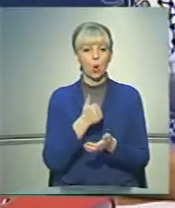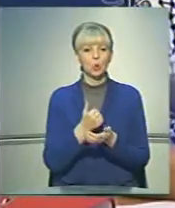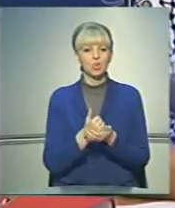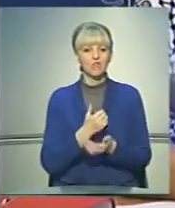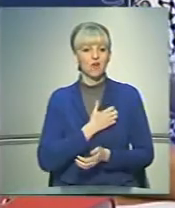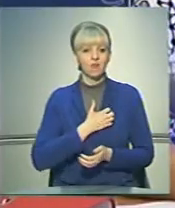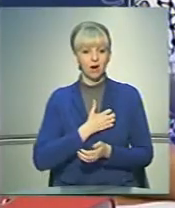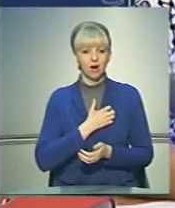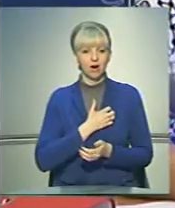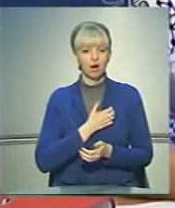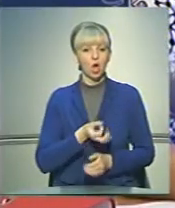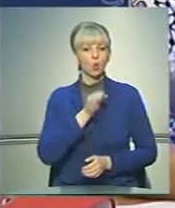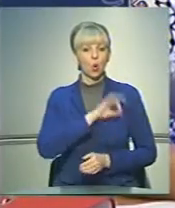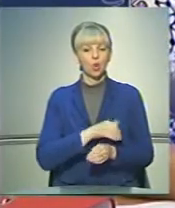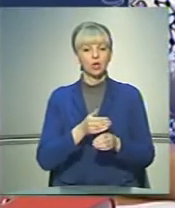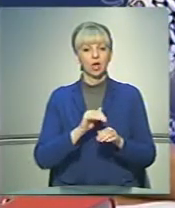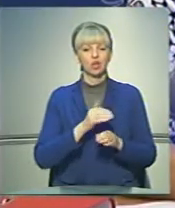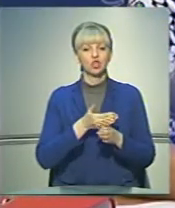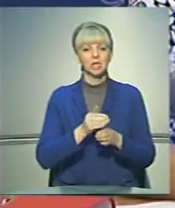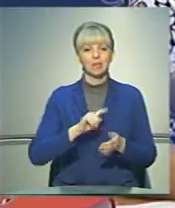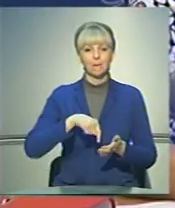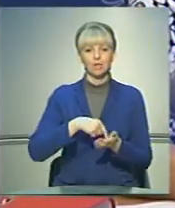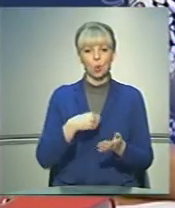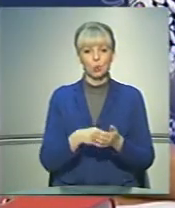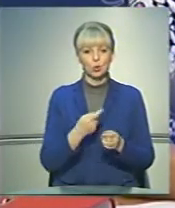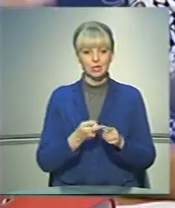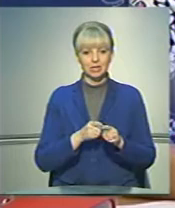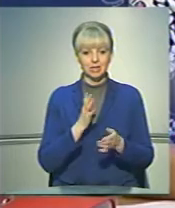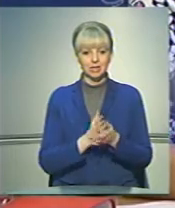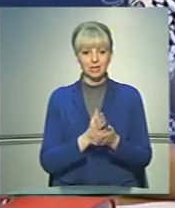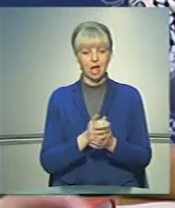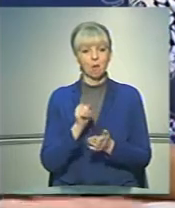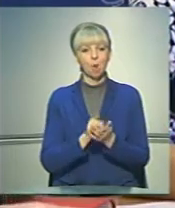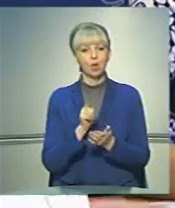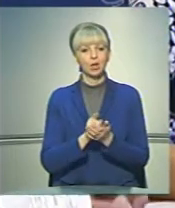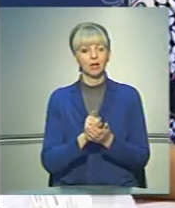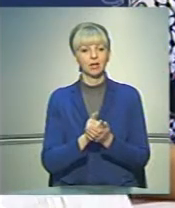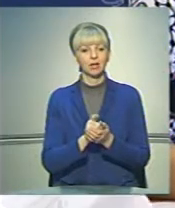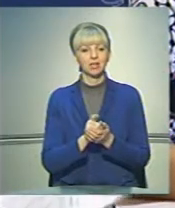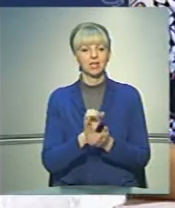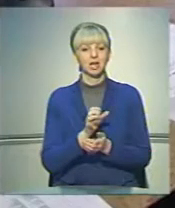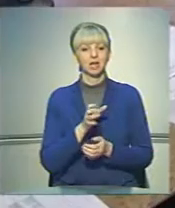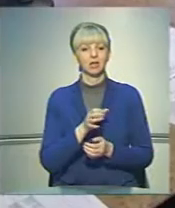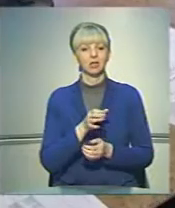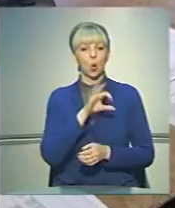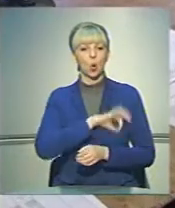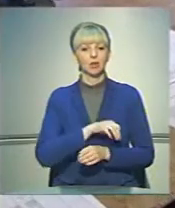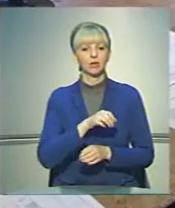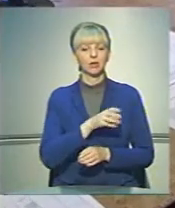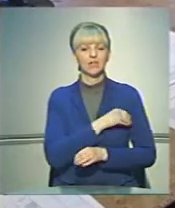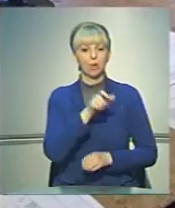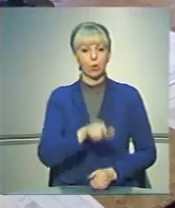питома вага в доходній частині міського бюджету – це є податок з доходів фізичних осіб. Плануємо